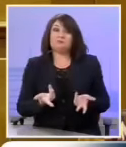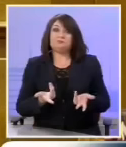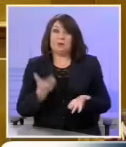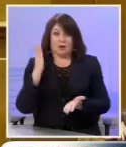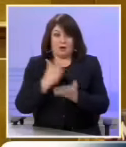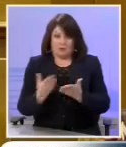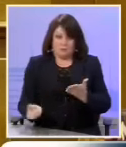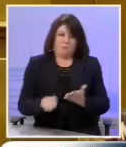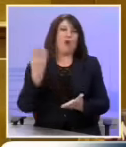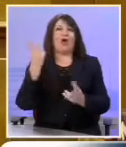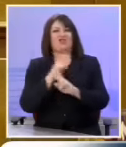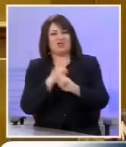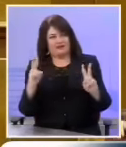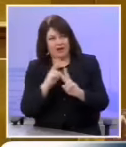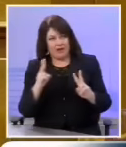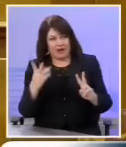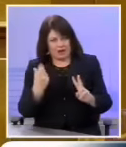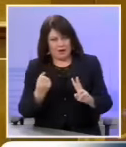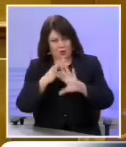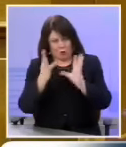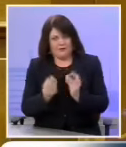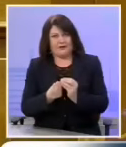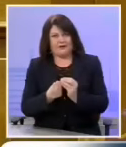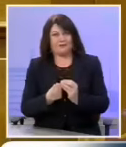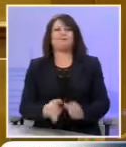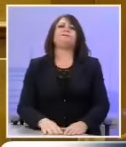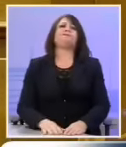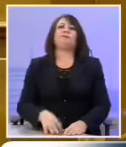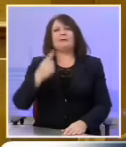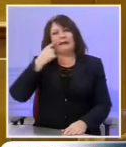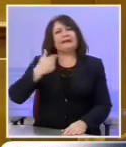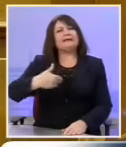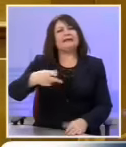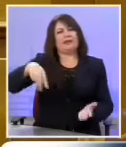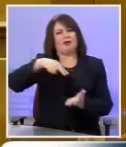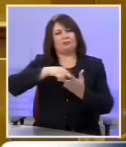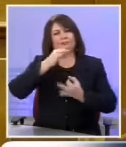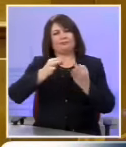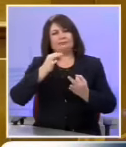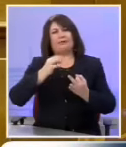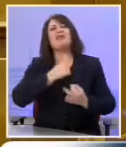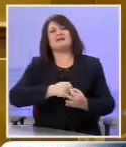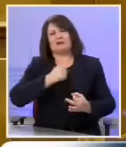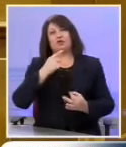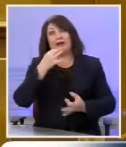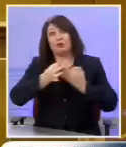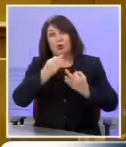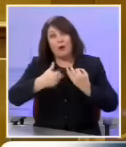ριζοσπαστικό και διαφανές. Έχω κάνει πολλές προβλέψεις από το βήμα αυτό που δυστυχώς επαλυθεύονται.